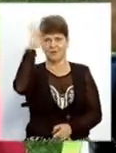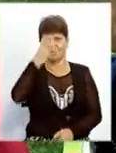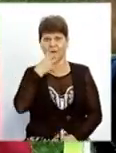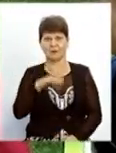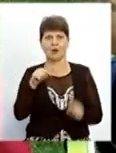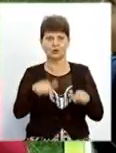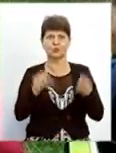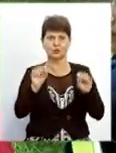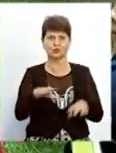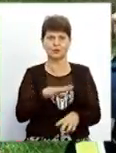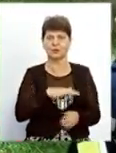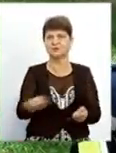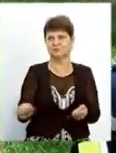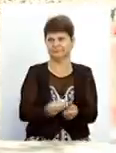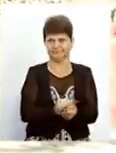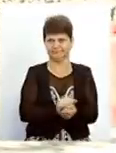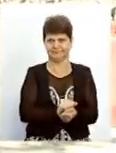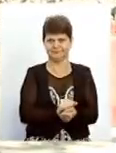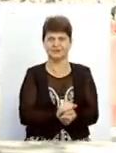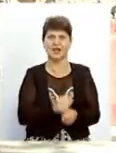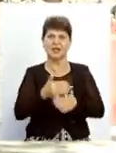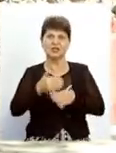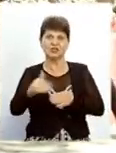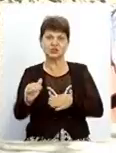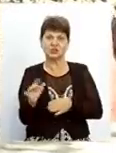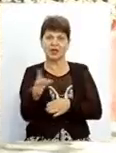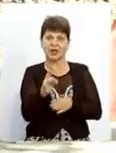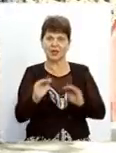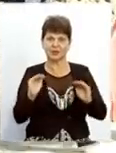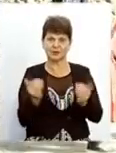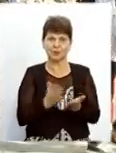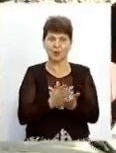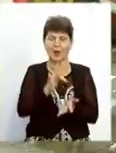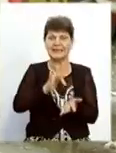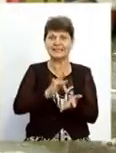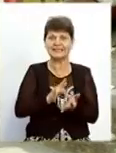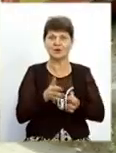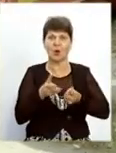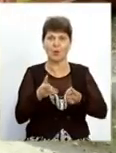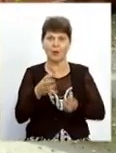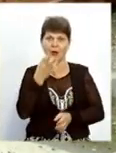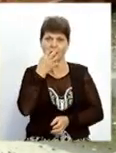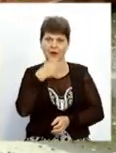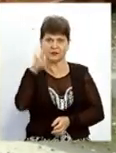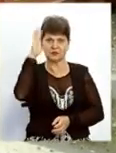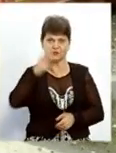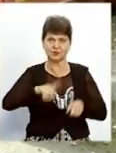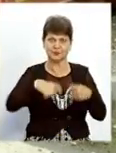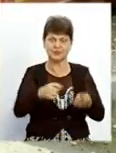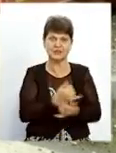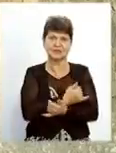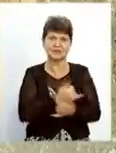тут можна було стирати». Частину цього мікрорайону послугою з централізованого опалення та гарячого водопостачання